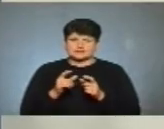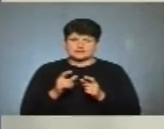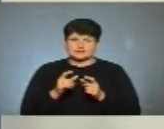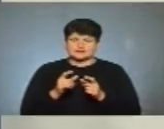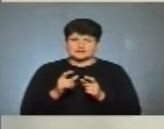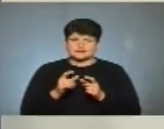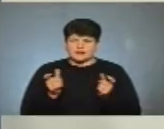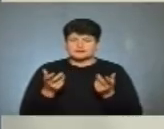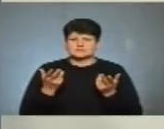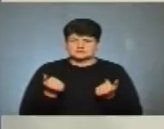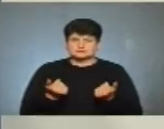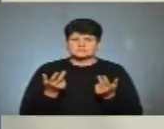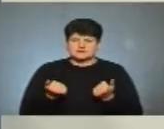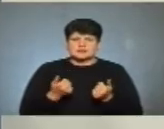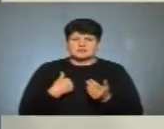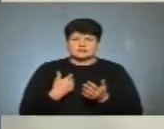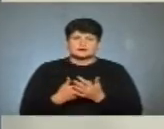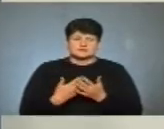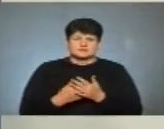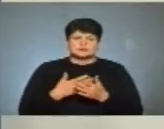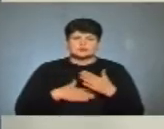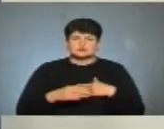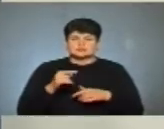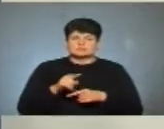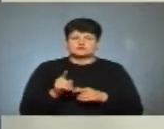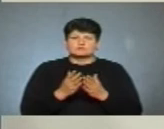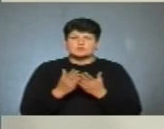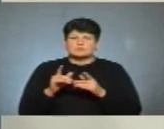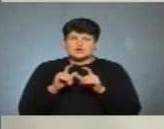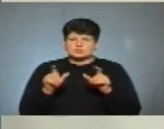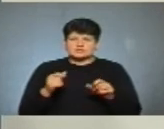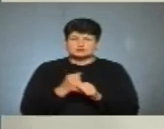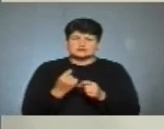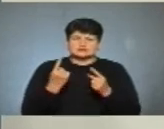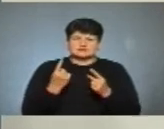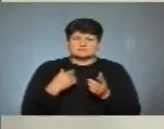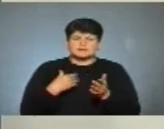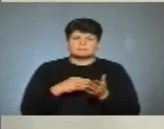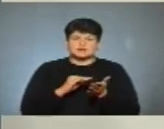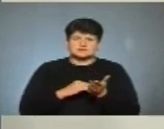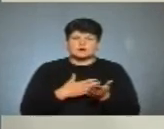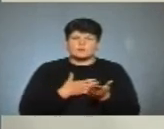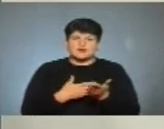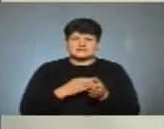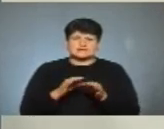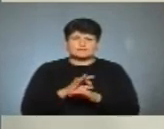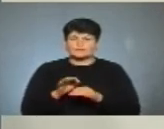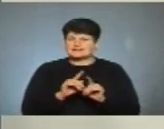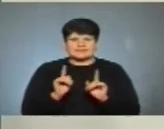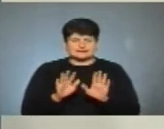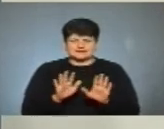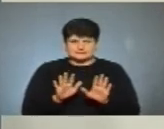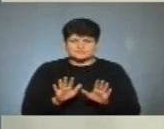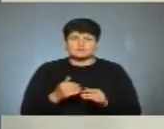сказати, що я, наприклад, також тішуся тим, що бібліотеки зробили великий прорив. Ми пишемо громадські проекти, не тільки громадські.